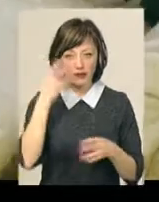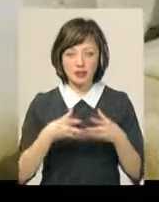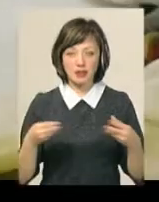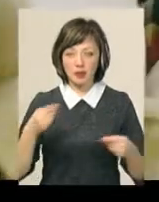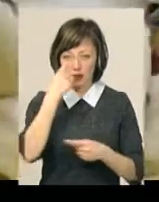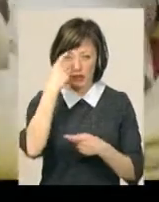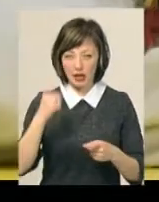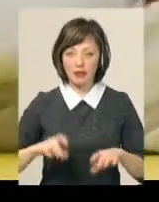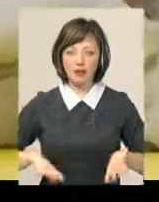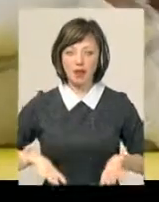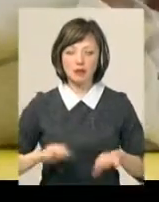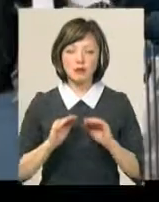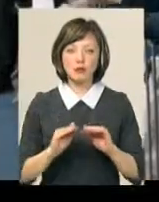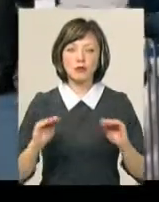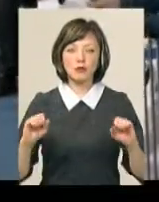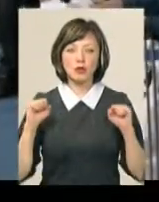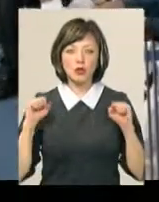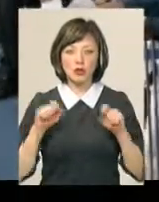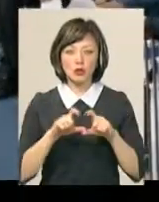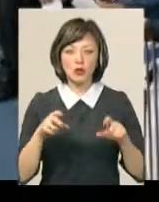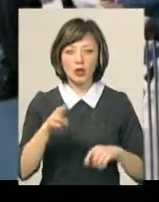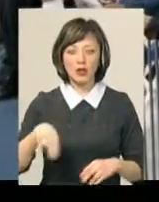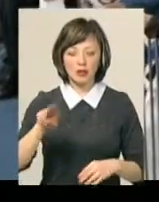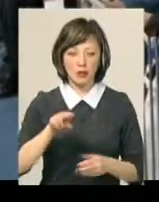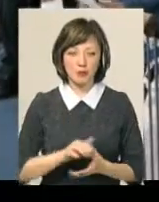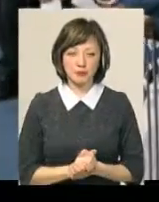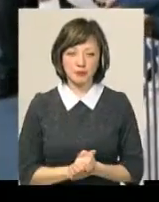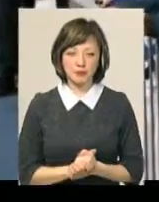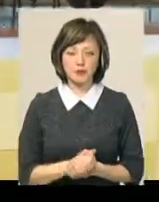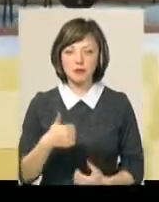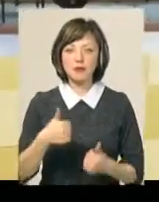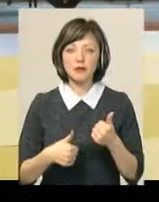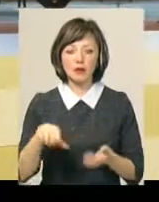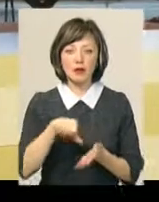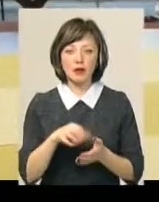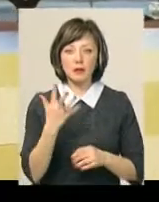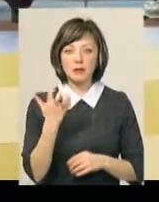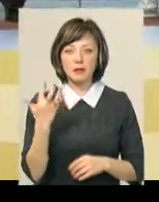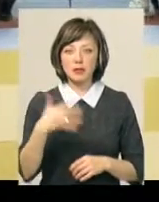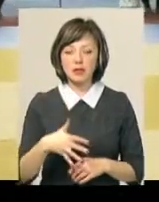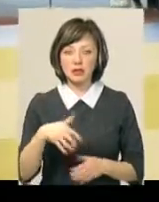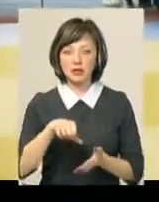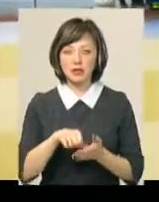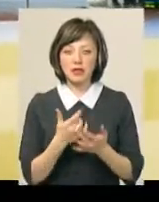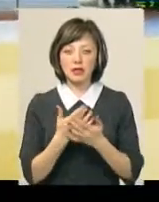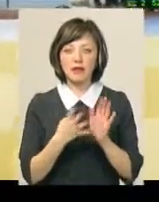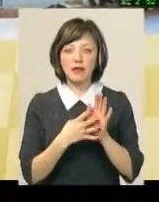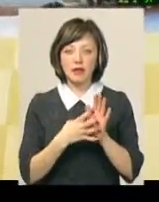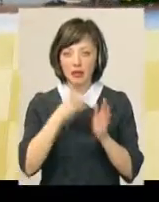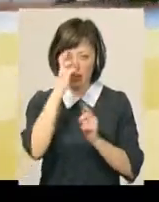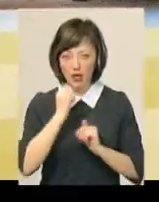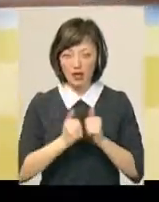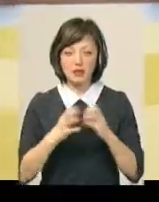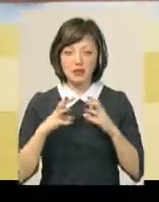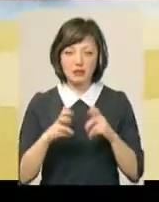Хмельницької дитячо-юнацької спортивної школи «Динамо» Оксана Пилипчук. У турнірі брали участь 550 представників із дев'яти країн